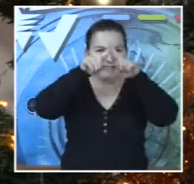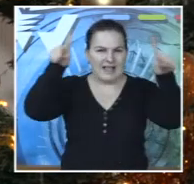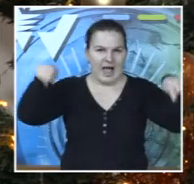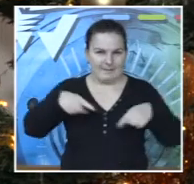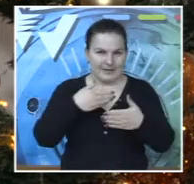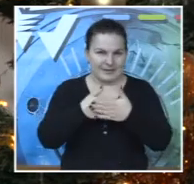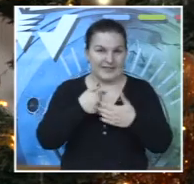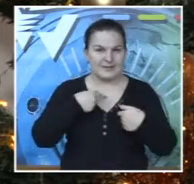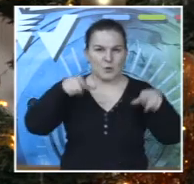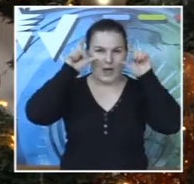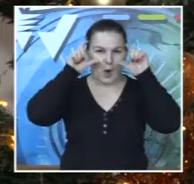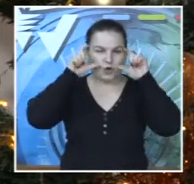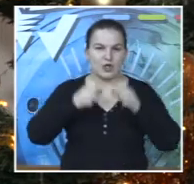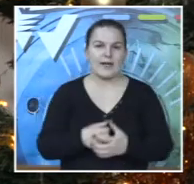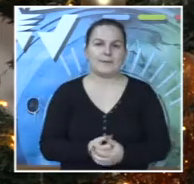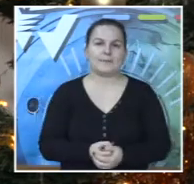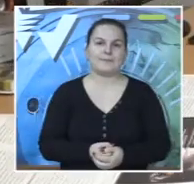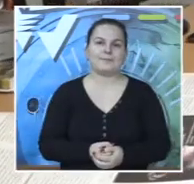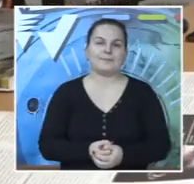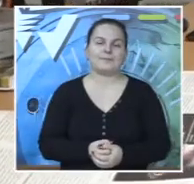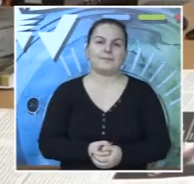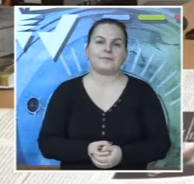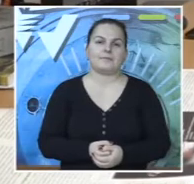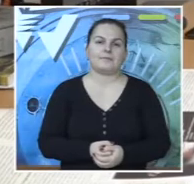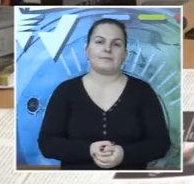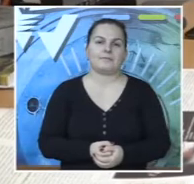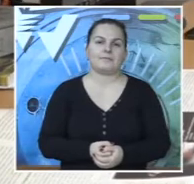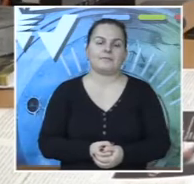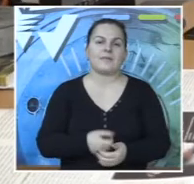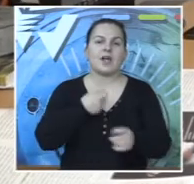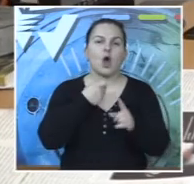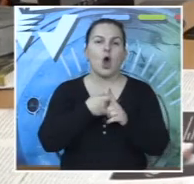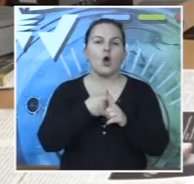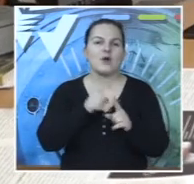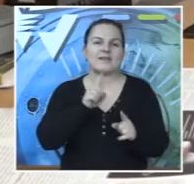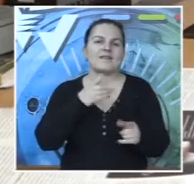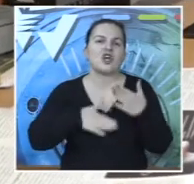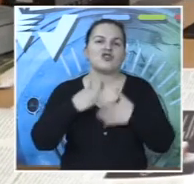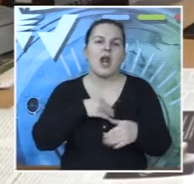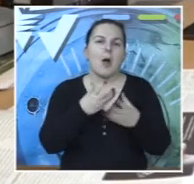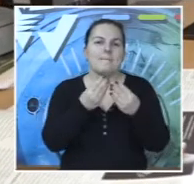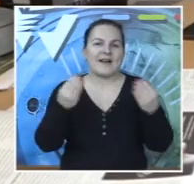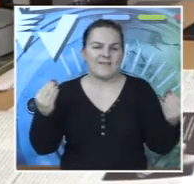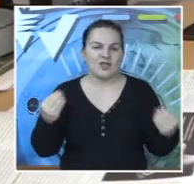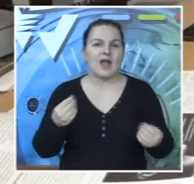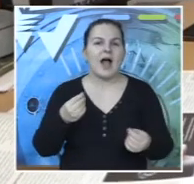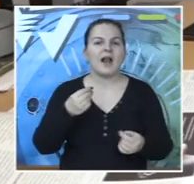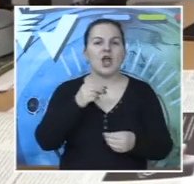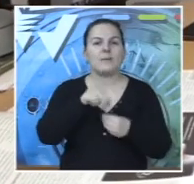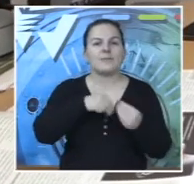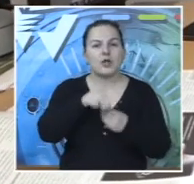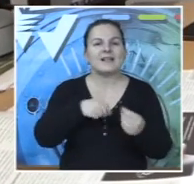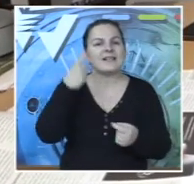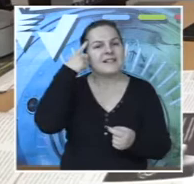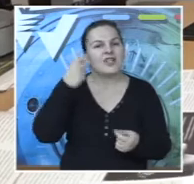blizine table, pošto sam malo i nosio i na očarivu. Iako Kosta nije želeo previše, roditelji se dobro